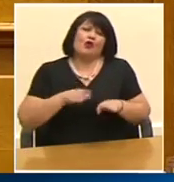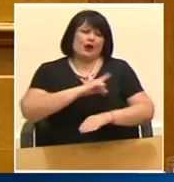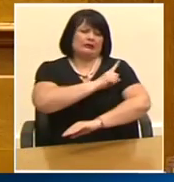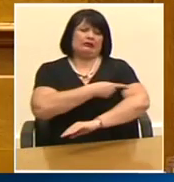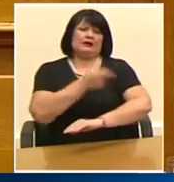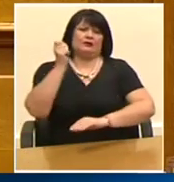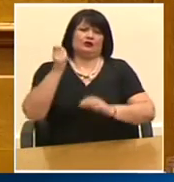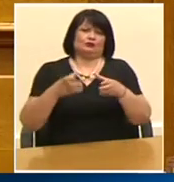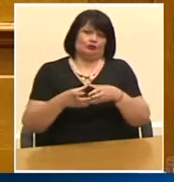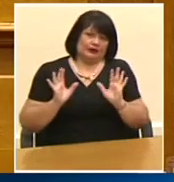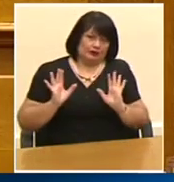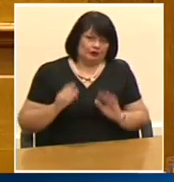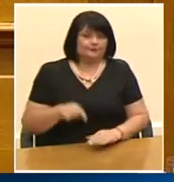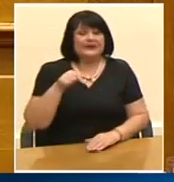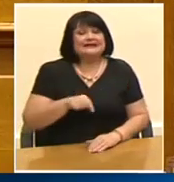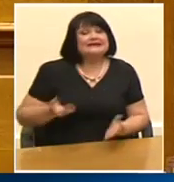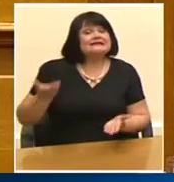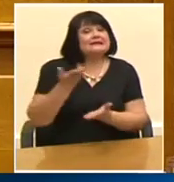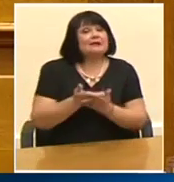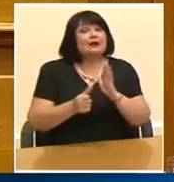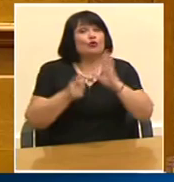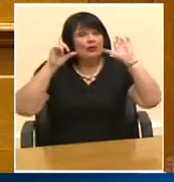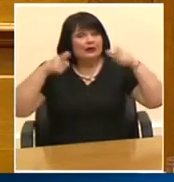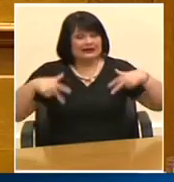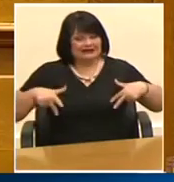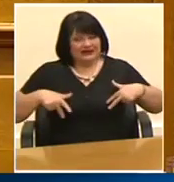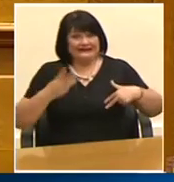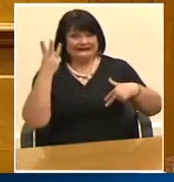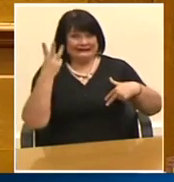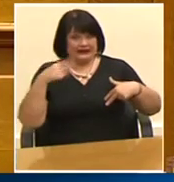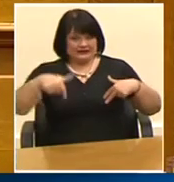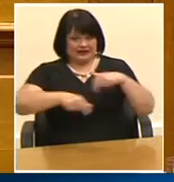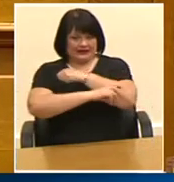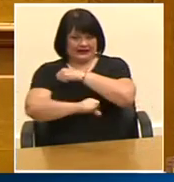σήμερα Προεδρεία της Κυβέρνησης με τρεις γενικούς γραμματείς